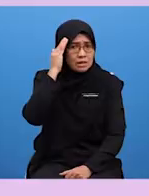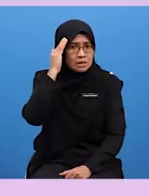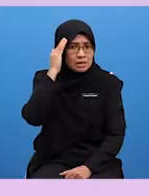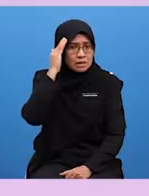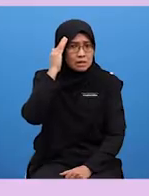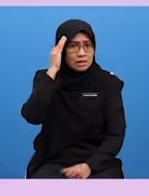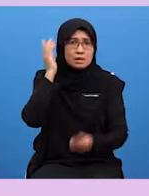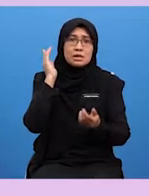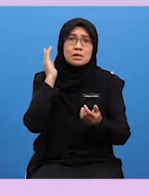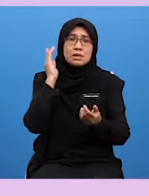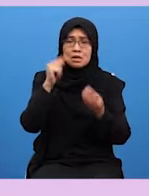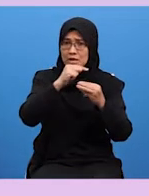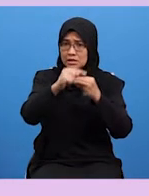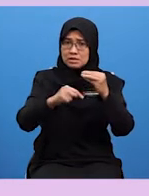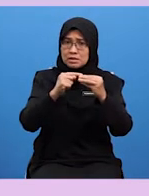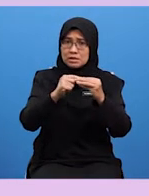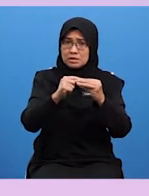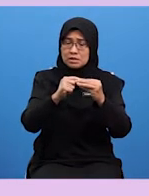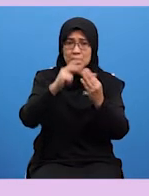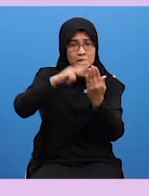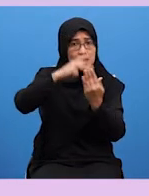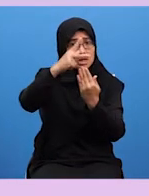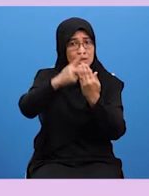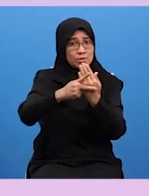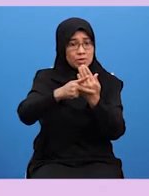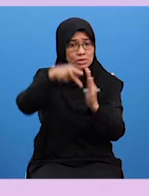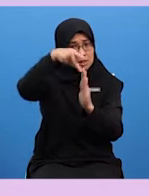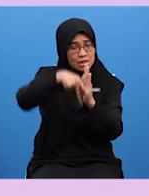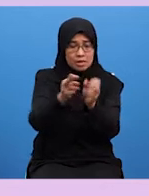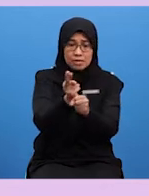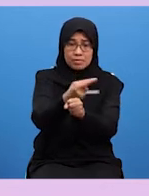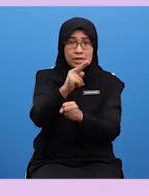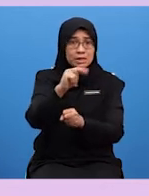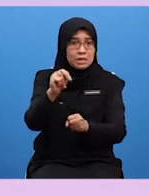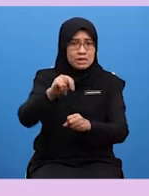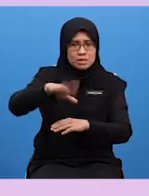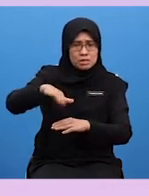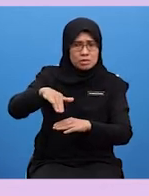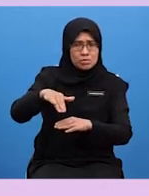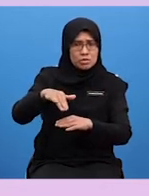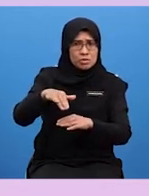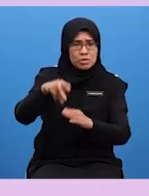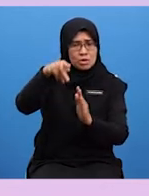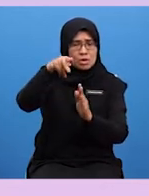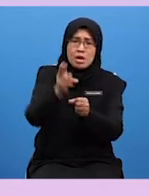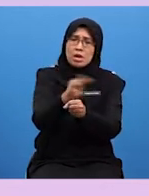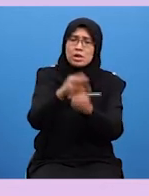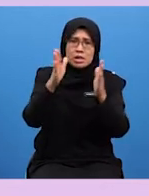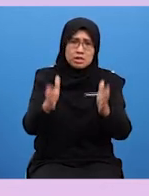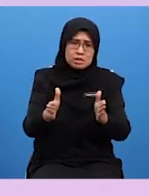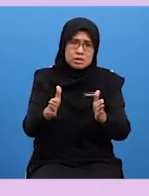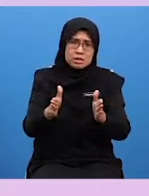semua Tentang projek ini? Sebelum mereka dapat menghasilkan rekaan-rekaan yang hebat Mereka